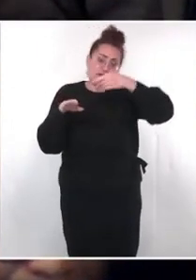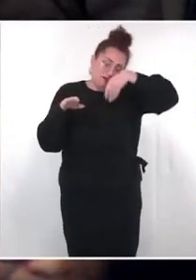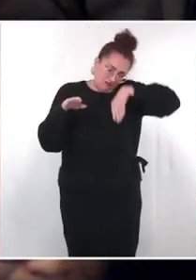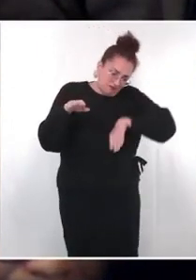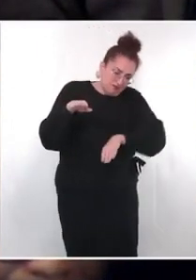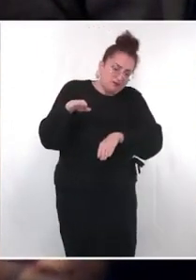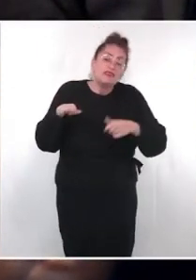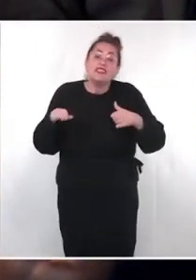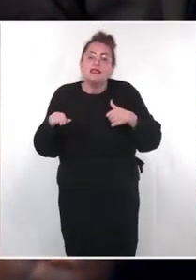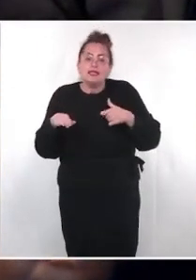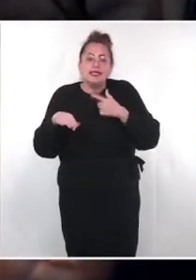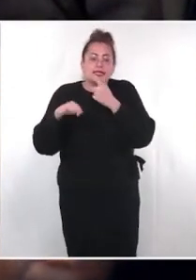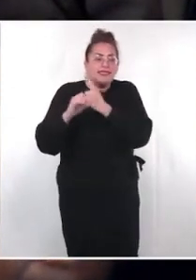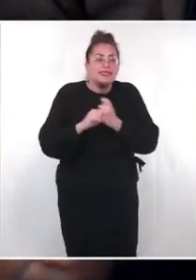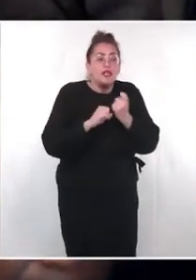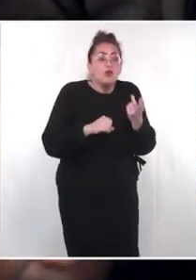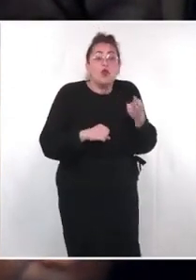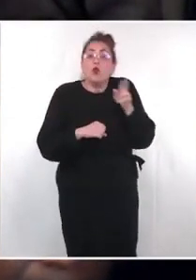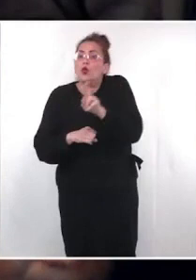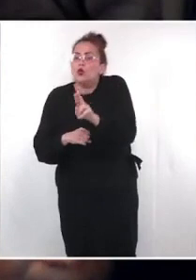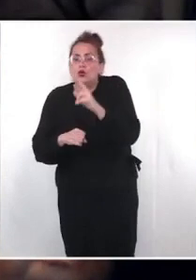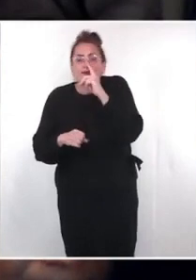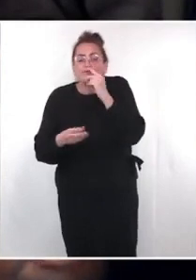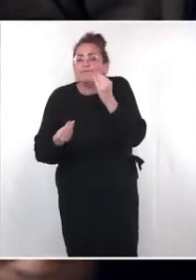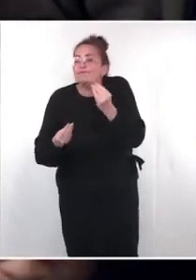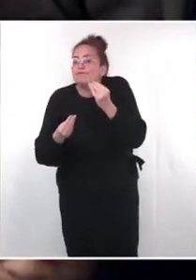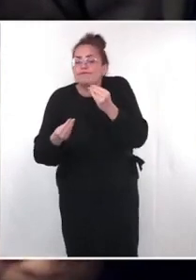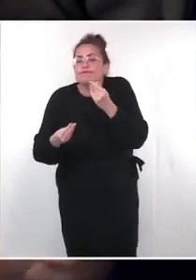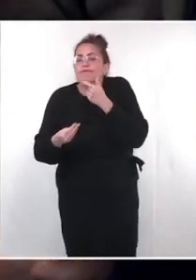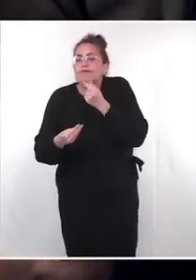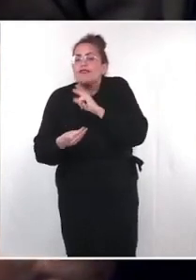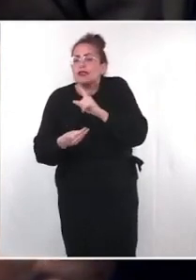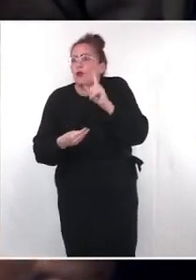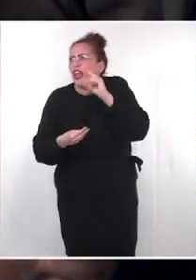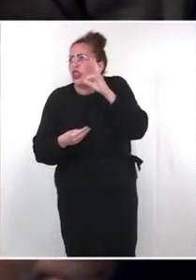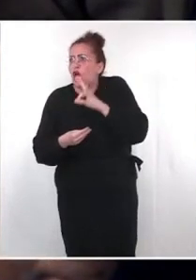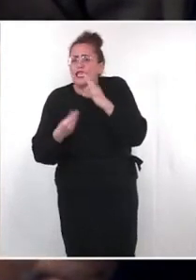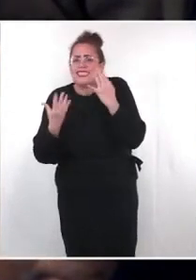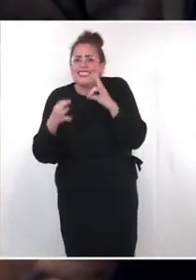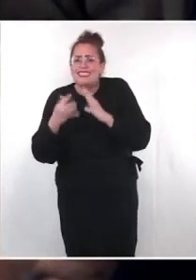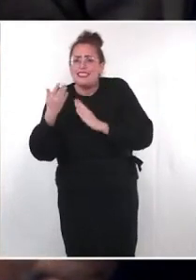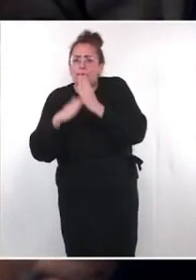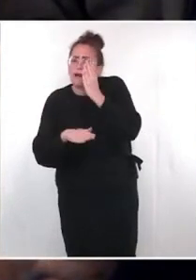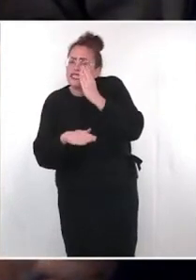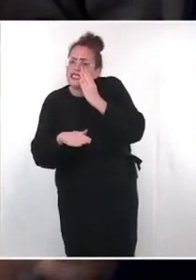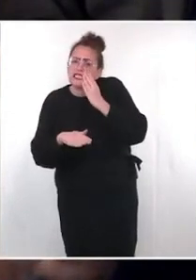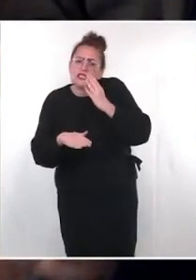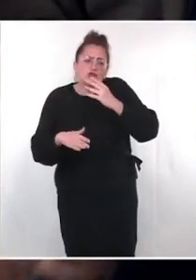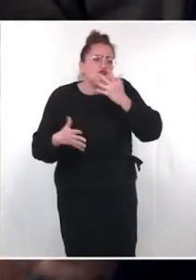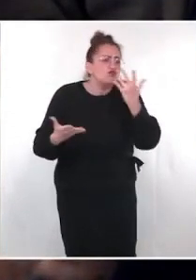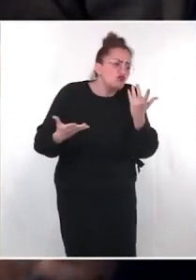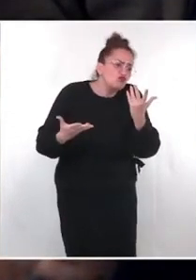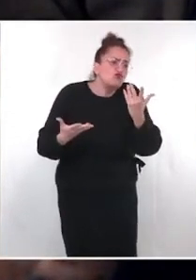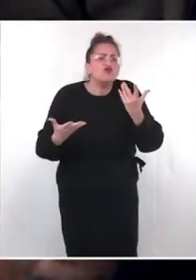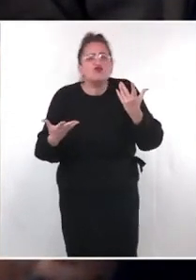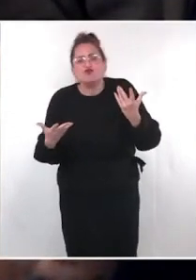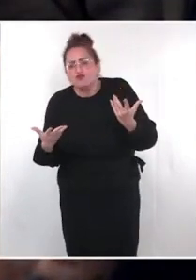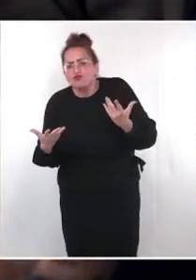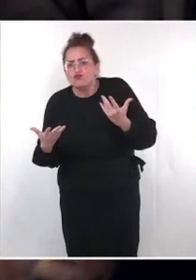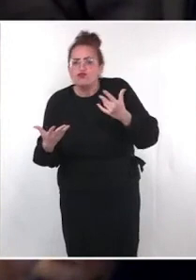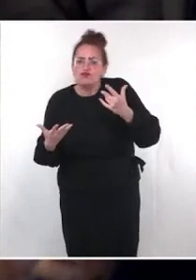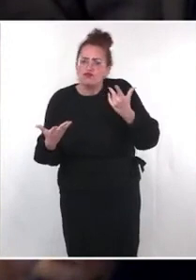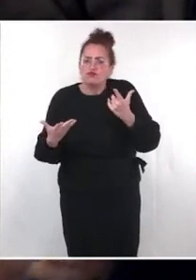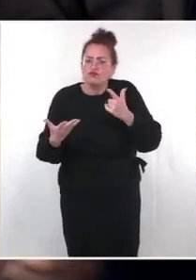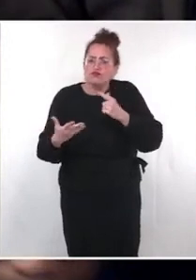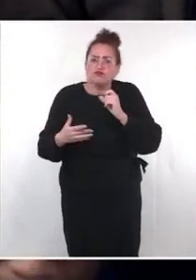en l'état. Mais le monument pèse des dizaines de tonnes. Mais la statue elle-même n'est pas si lourde que ça. Je pense que Gambetta, le républicain, a sa place.